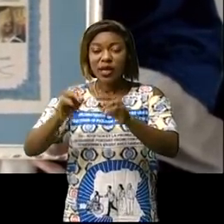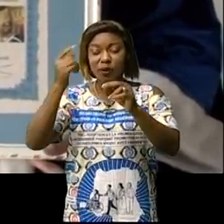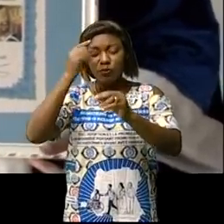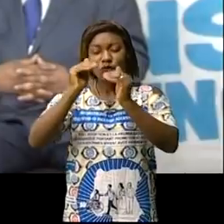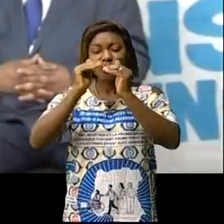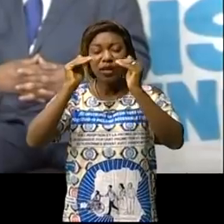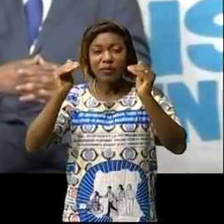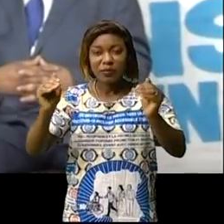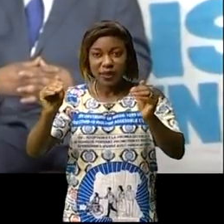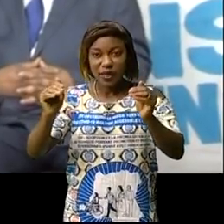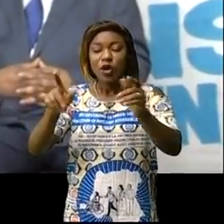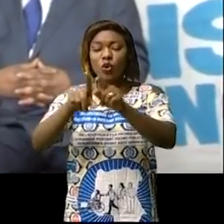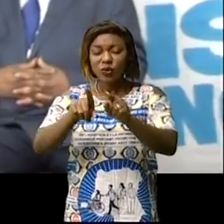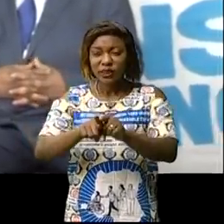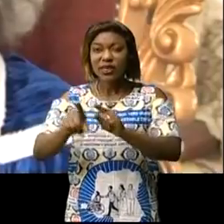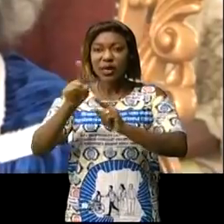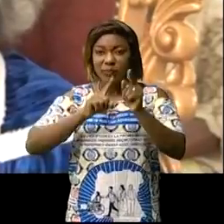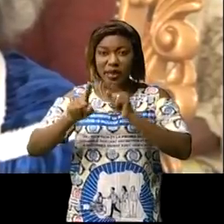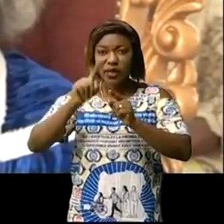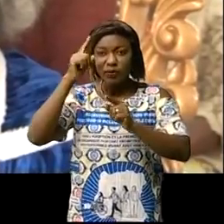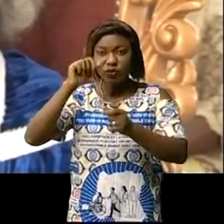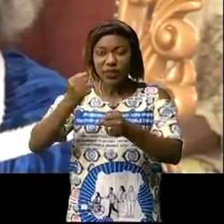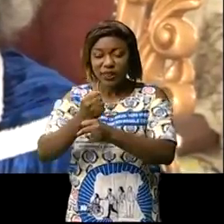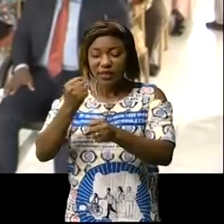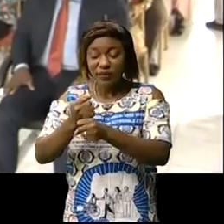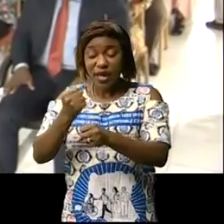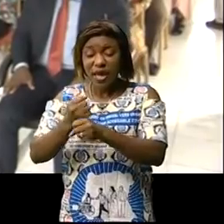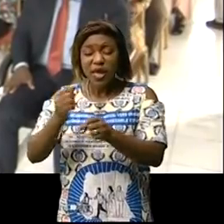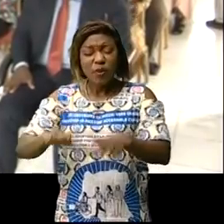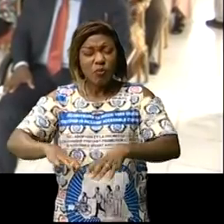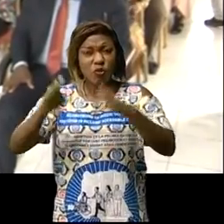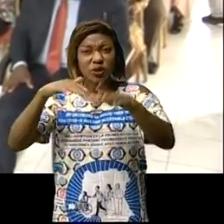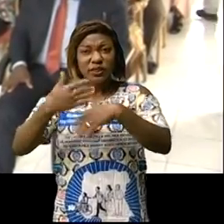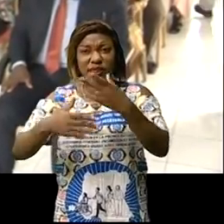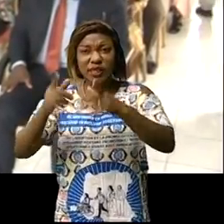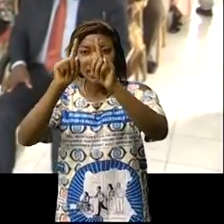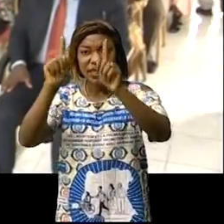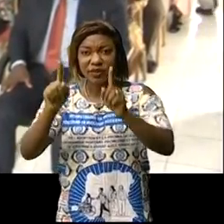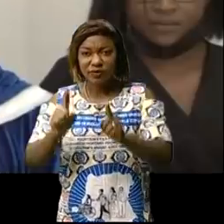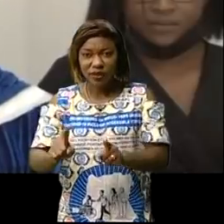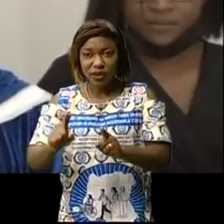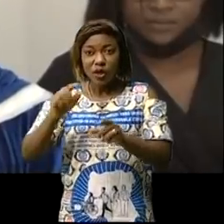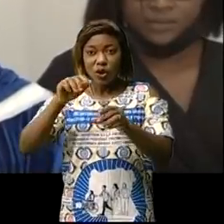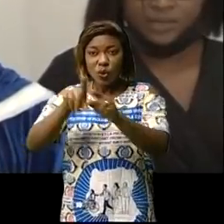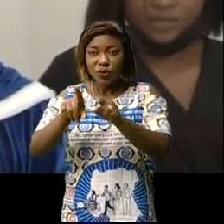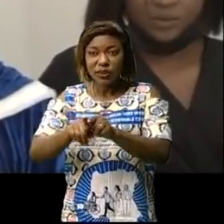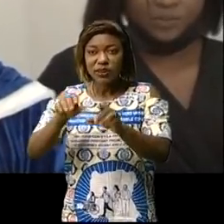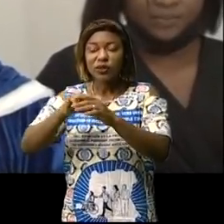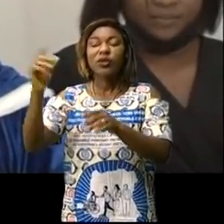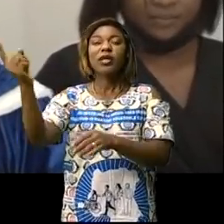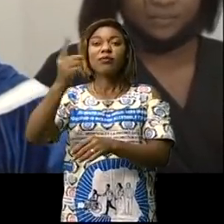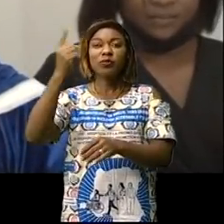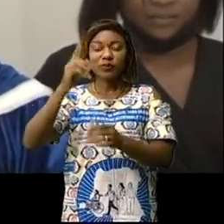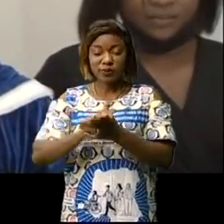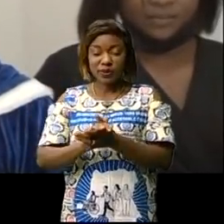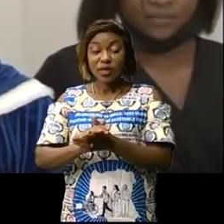culpac c'est référent aussi à ses multiples services rendus en Afrique aux Caraïbes et au monde Sa Majesté la Reine Maire